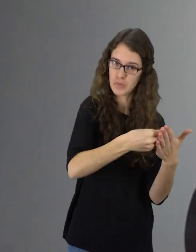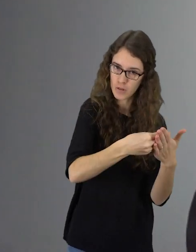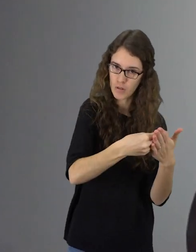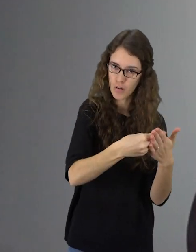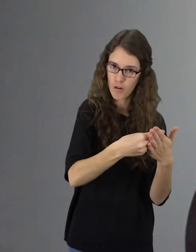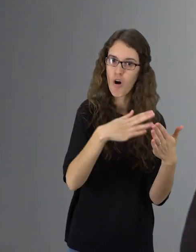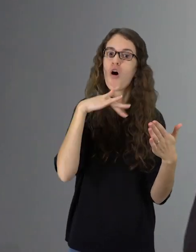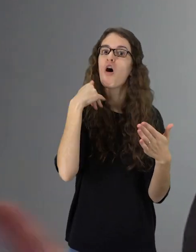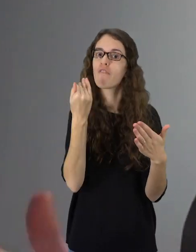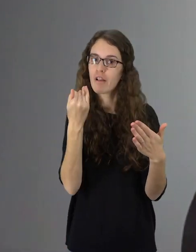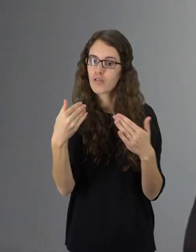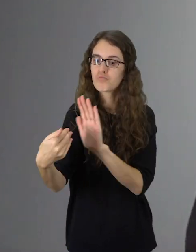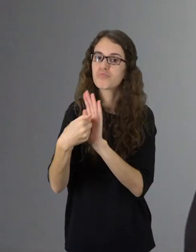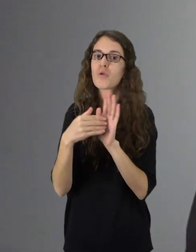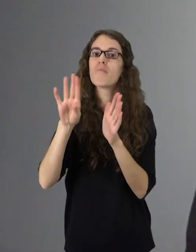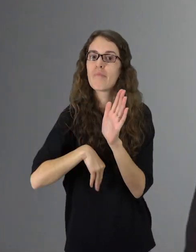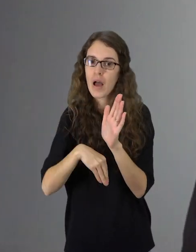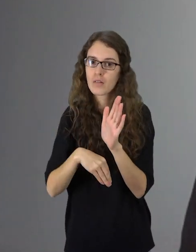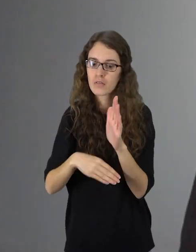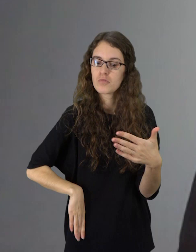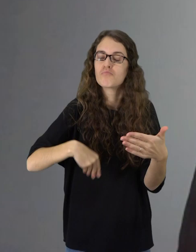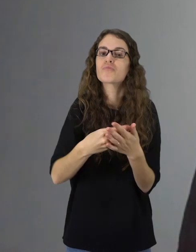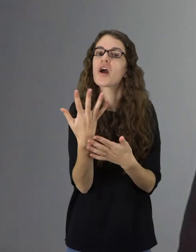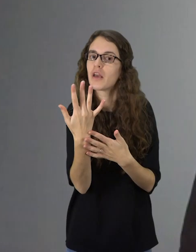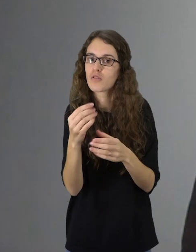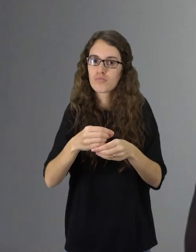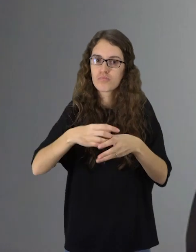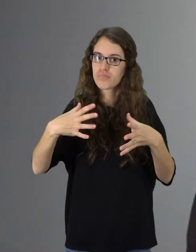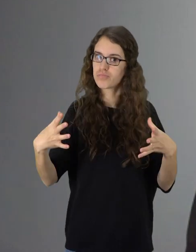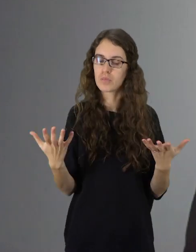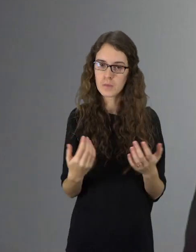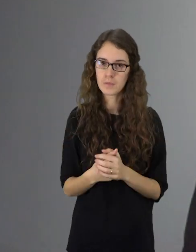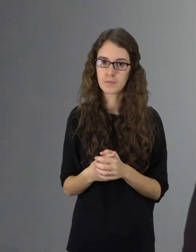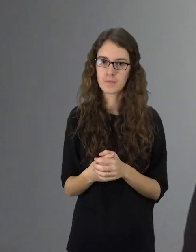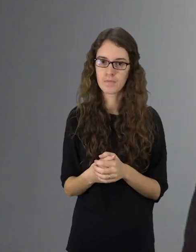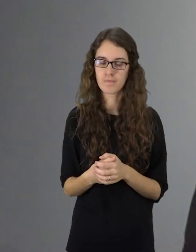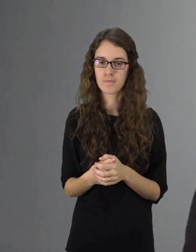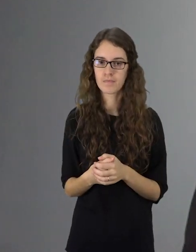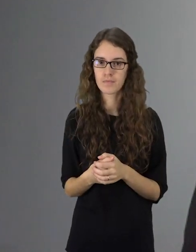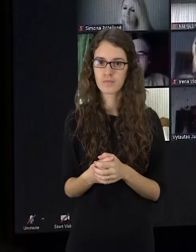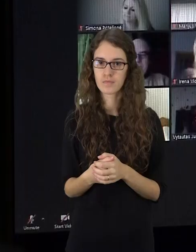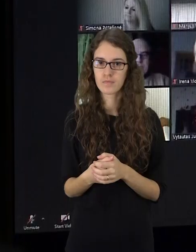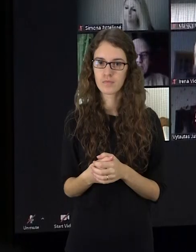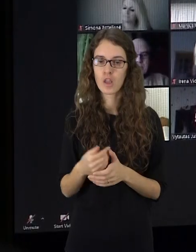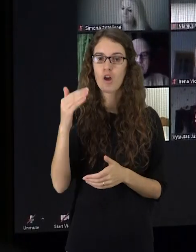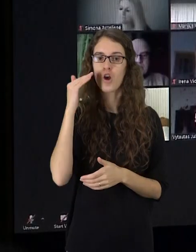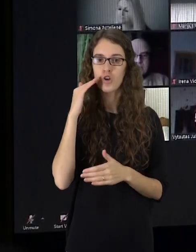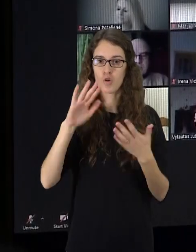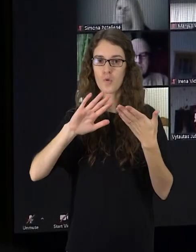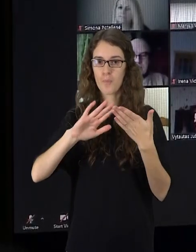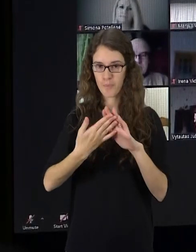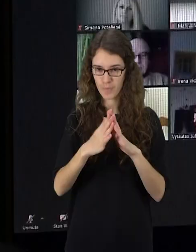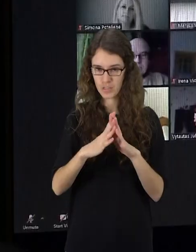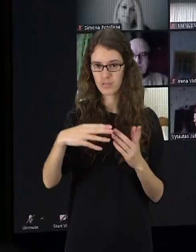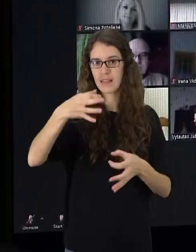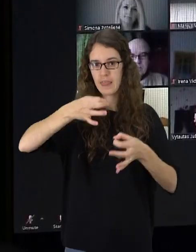apie kur kas didesnės pinigų sumas, tam, kad gyveni tai, ką galima padaryti dabar už Europos Sąjungos pinigus. Šiauliu miesto taryba